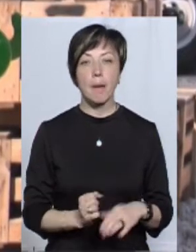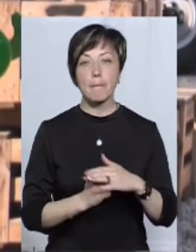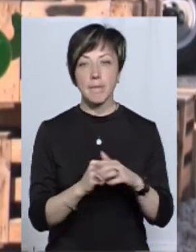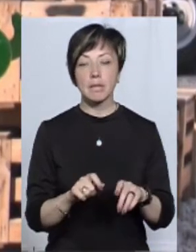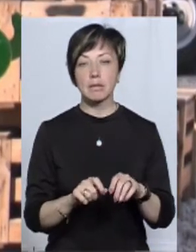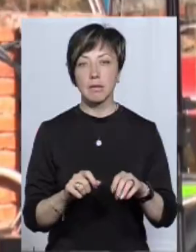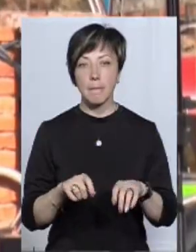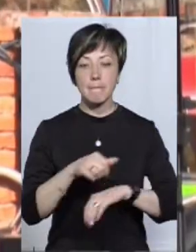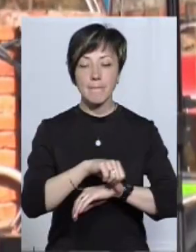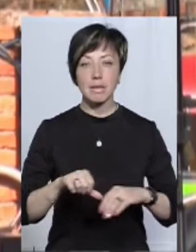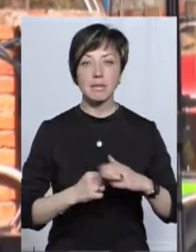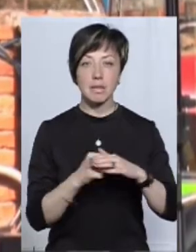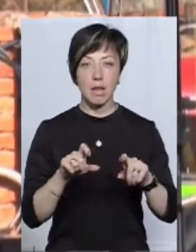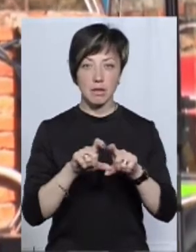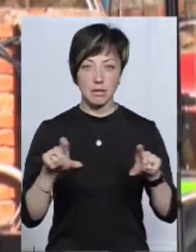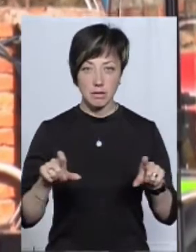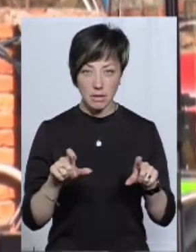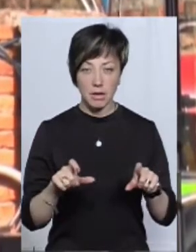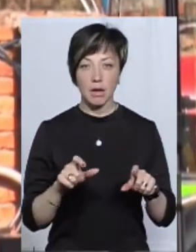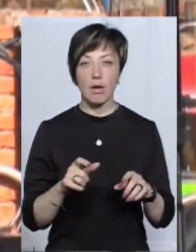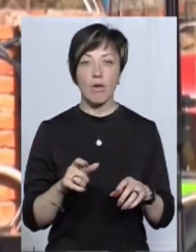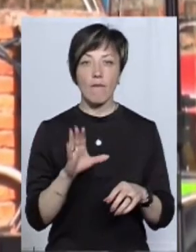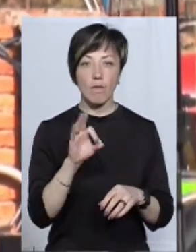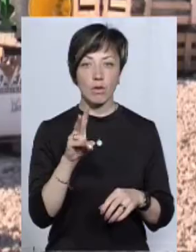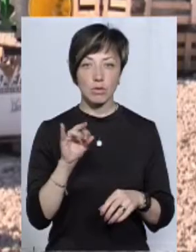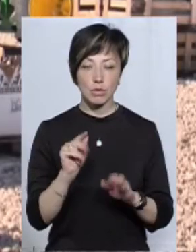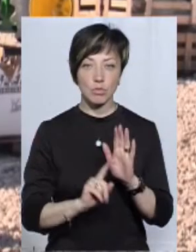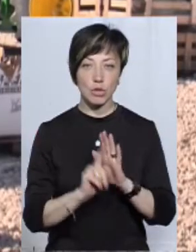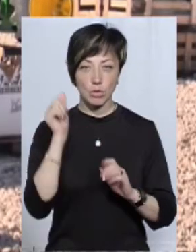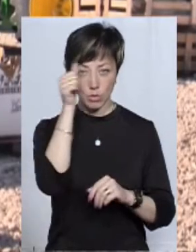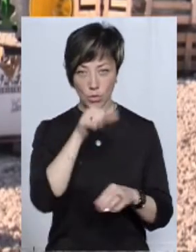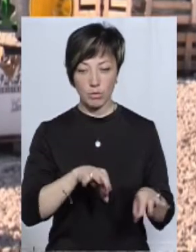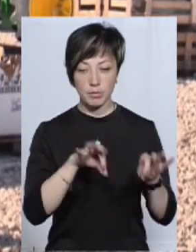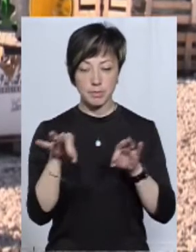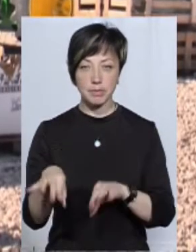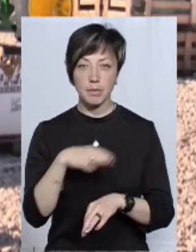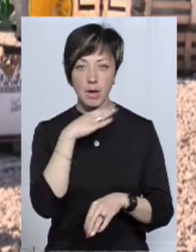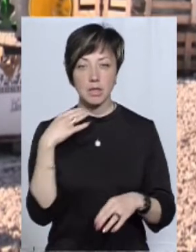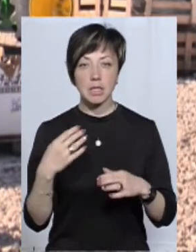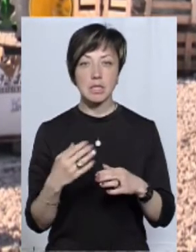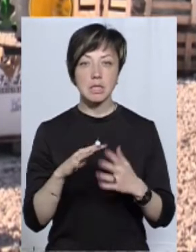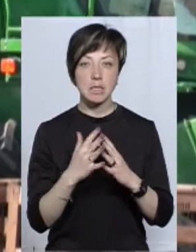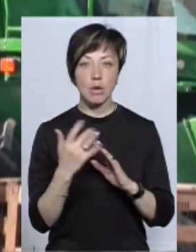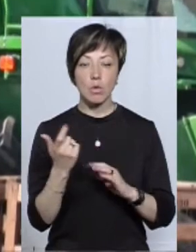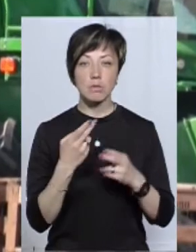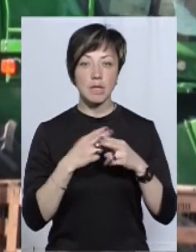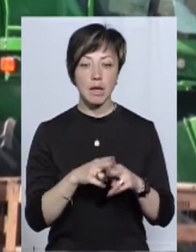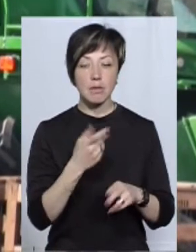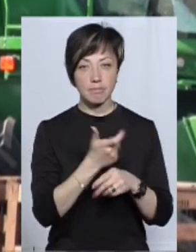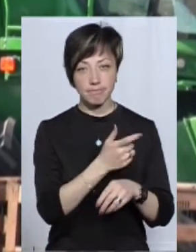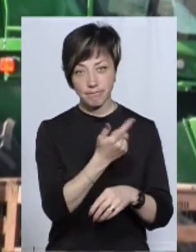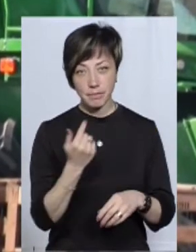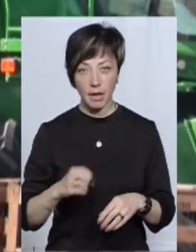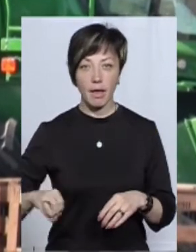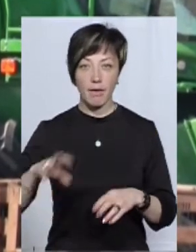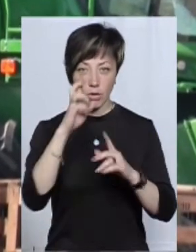типу приватної транспортної і логістичної компанії у Волочільську з початку року прибуває чимало сільгосптехніки, переважно з європейських країн,